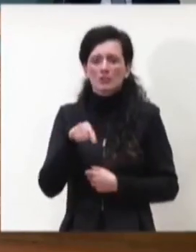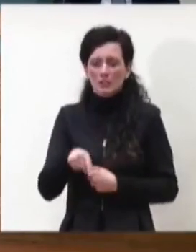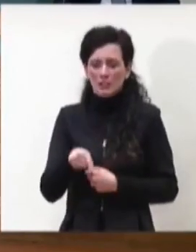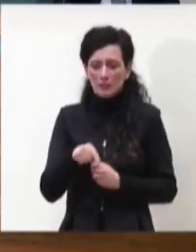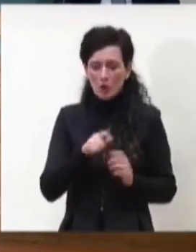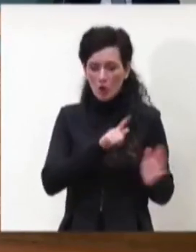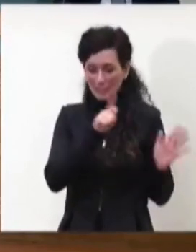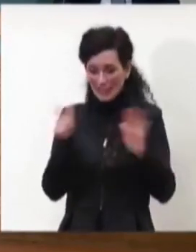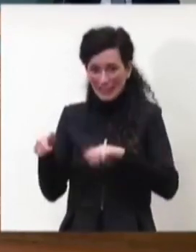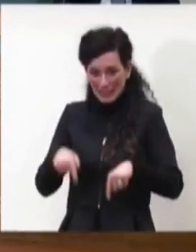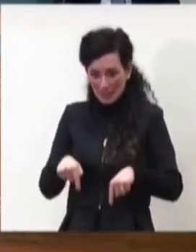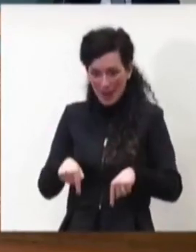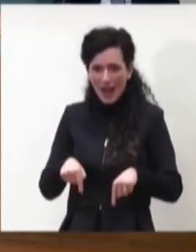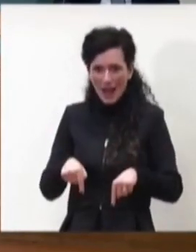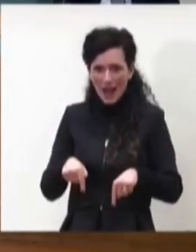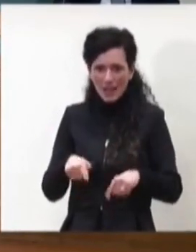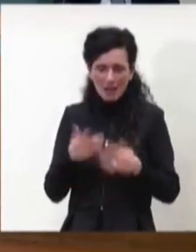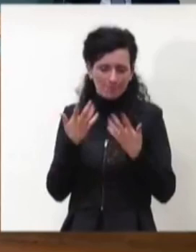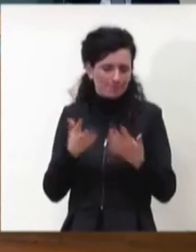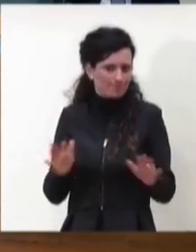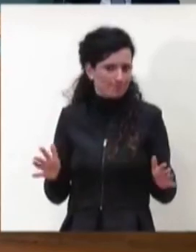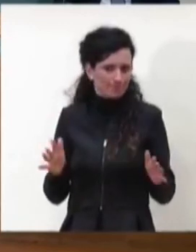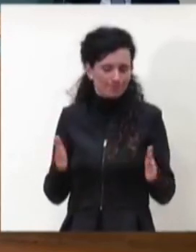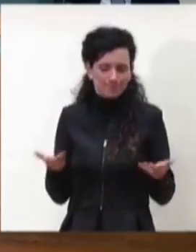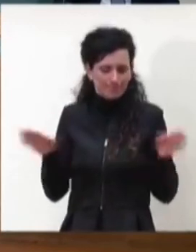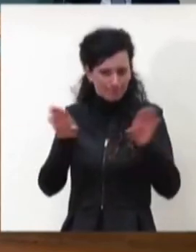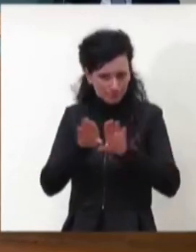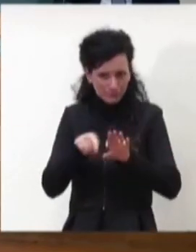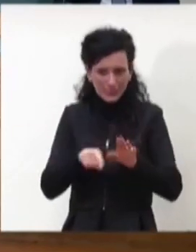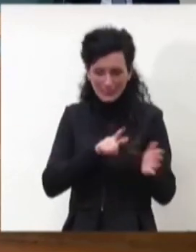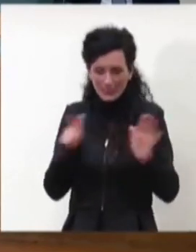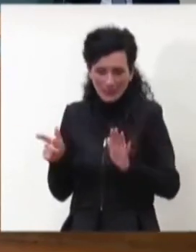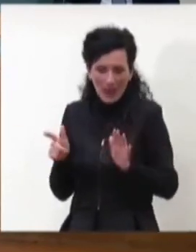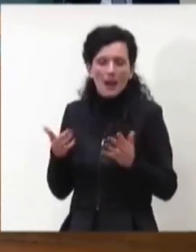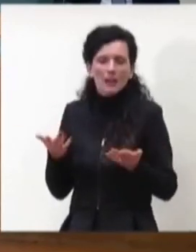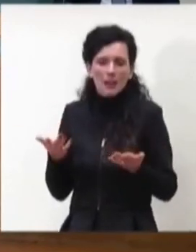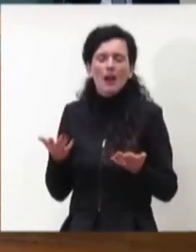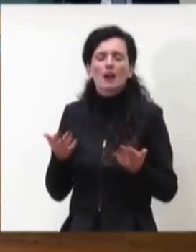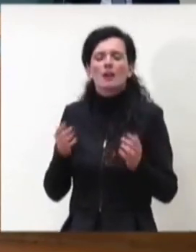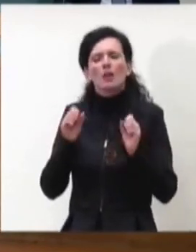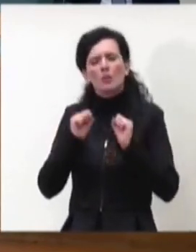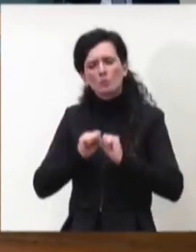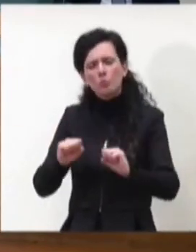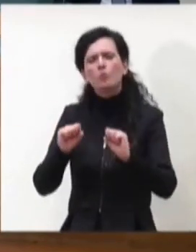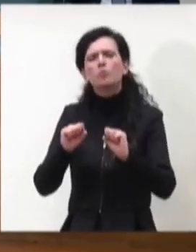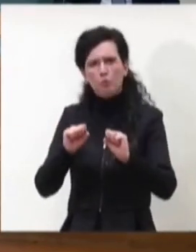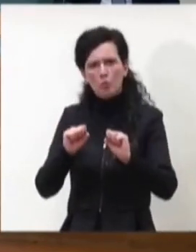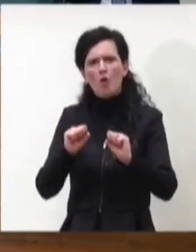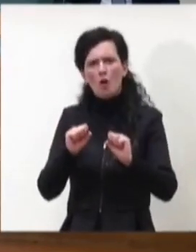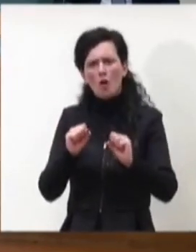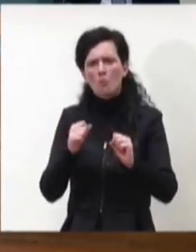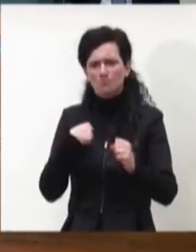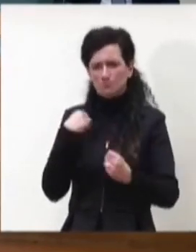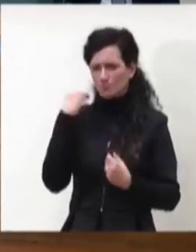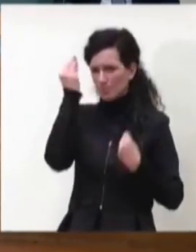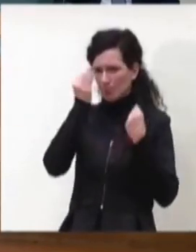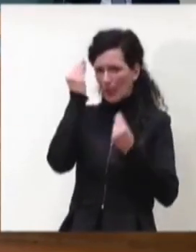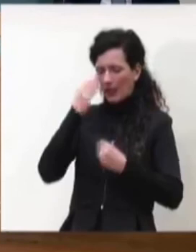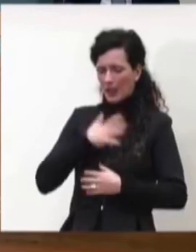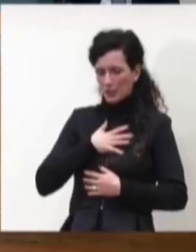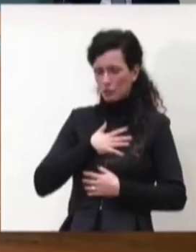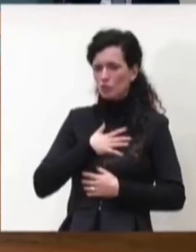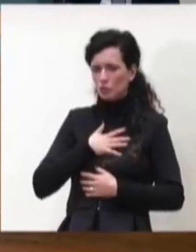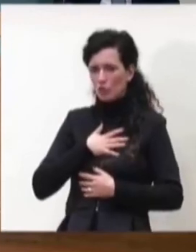concludersi si caratterizza secondo me per alcuni aspetti che meritano